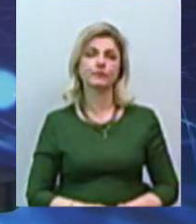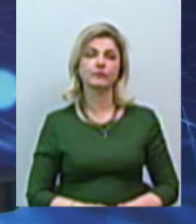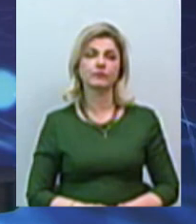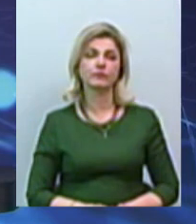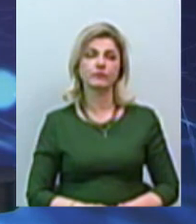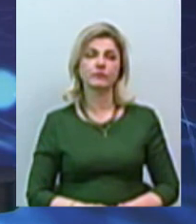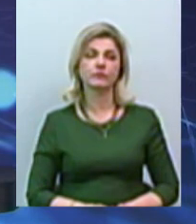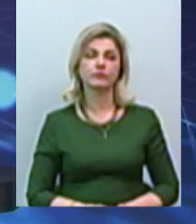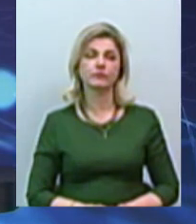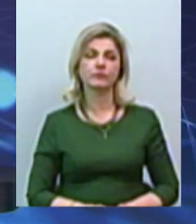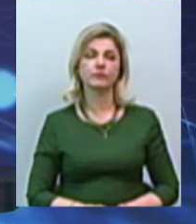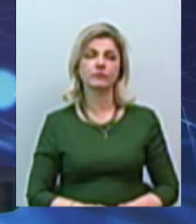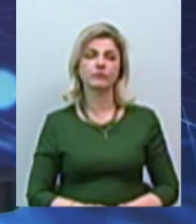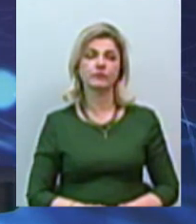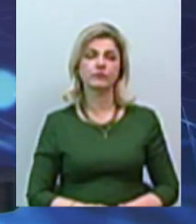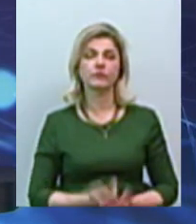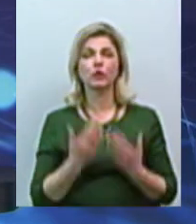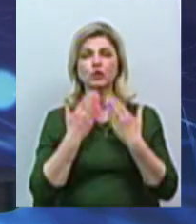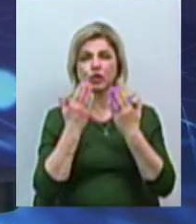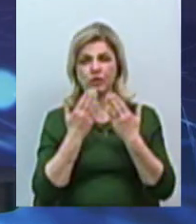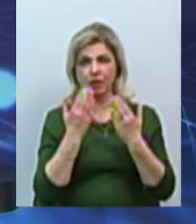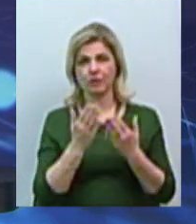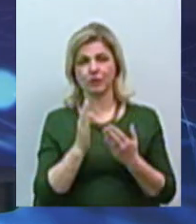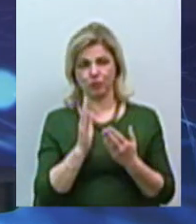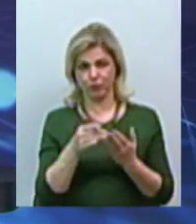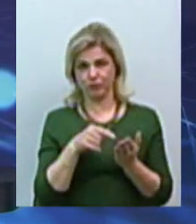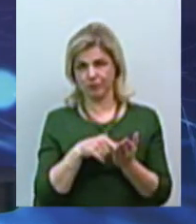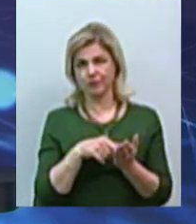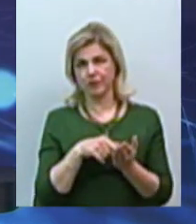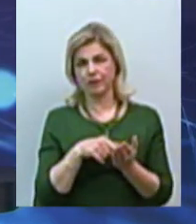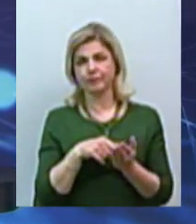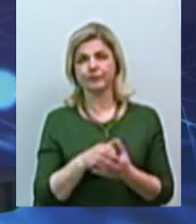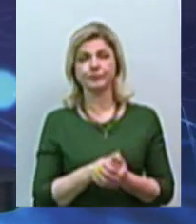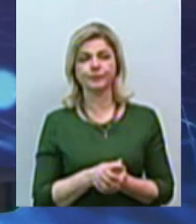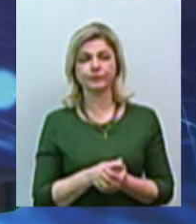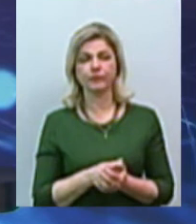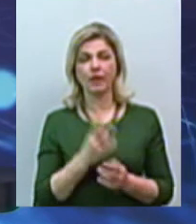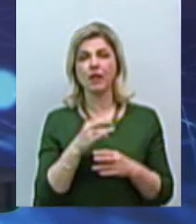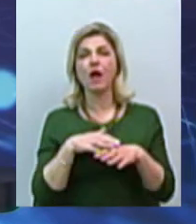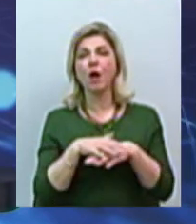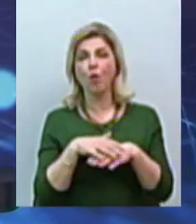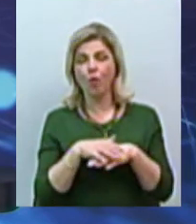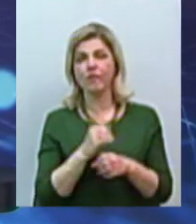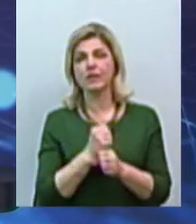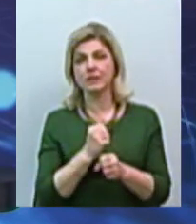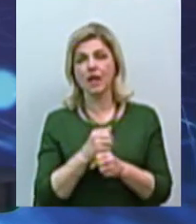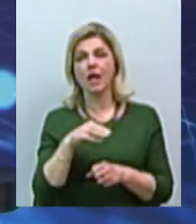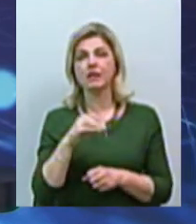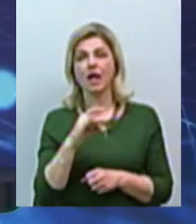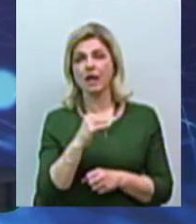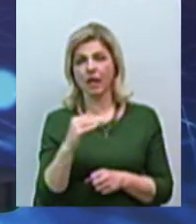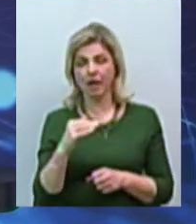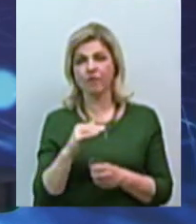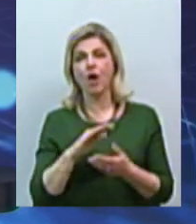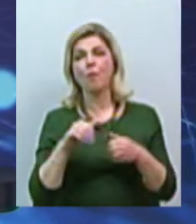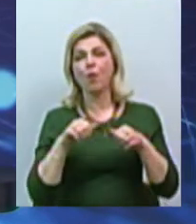Я буду читати, тому, вибачайте, буду інколи прерватися. Нарахування здійснено за тарифом, затвердженим постановою